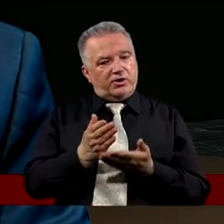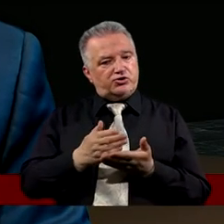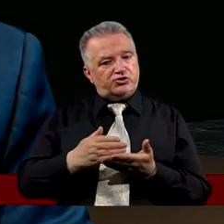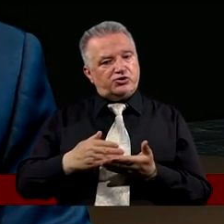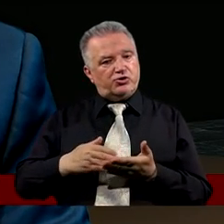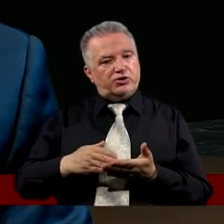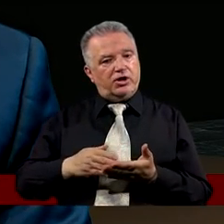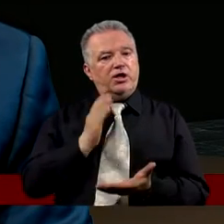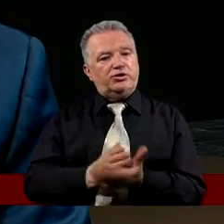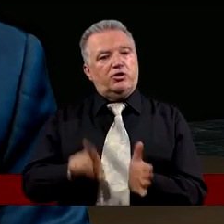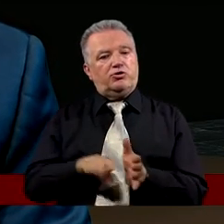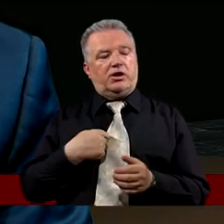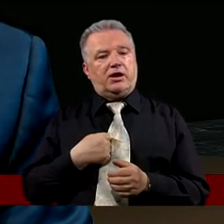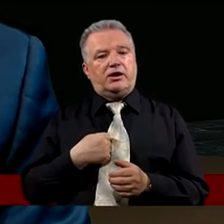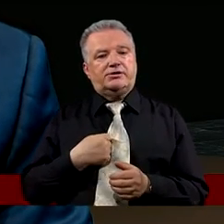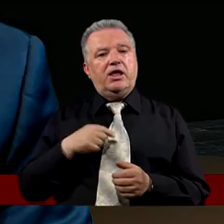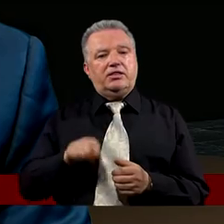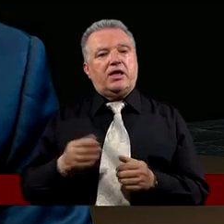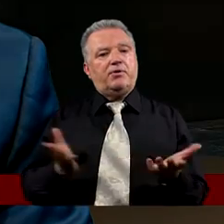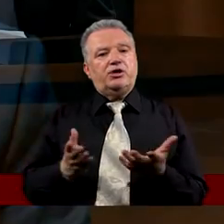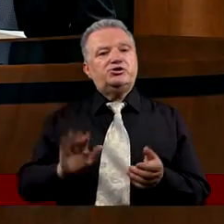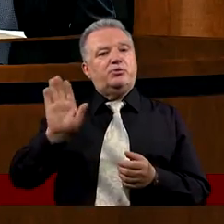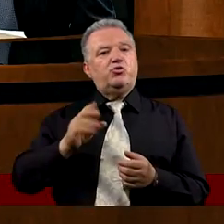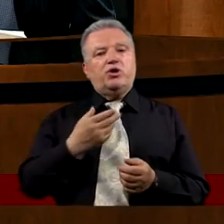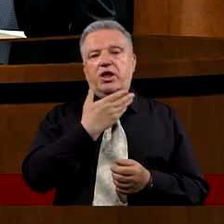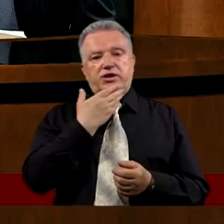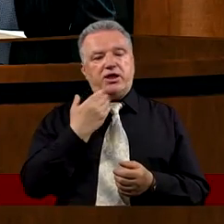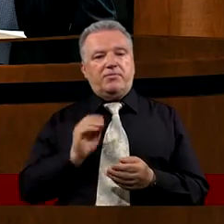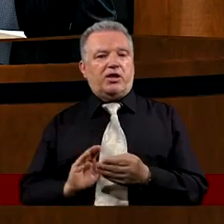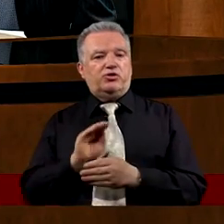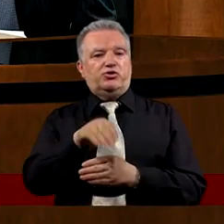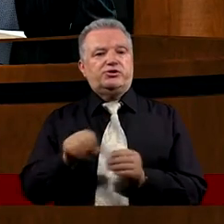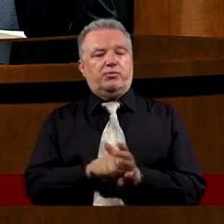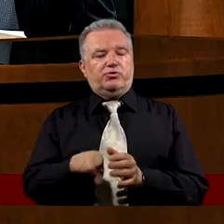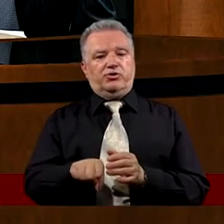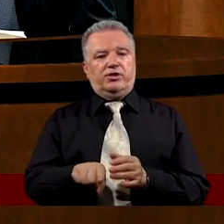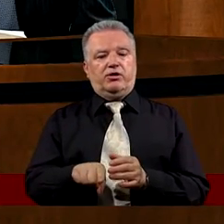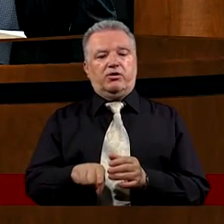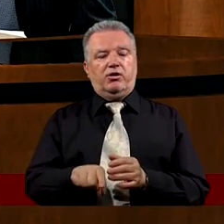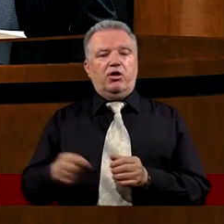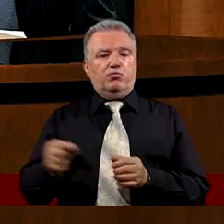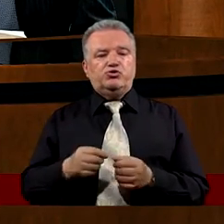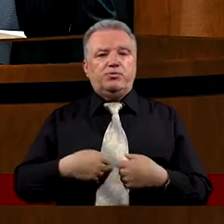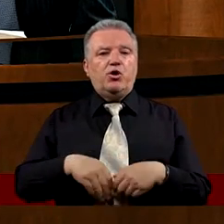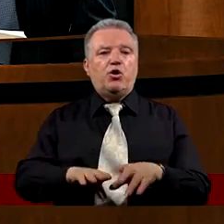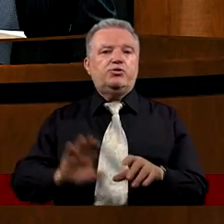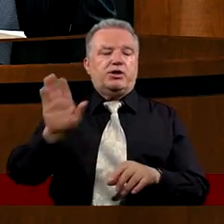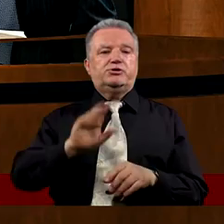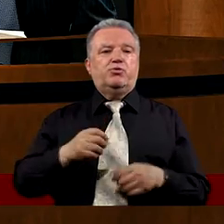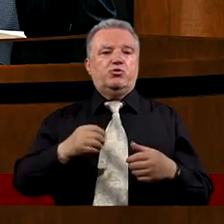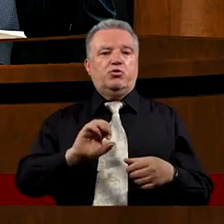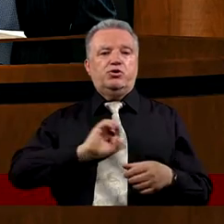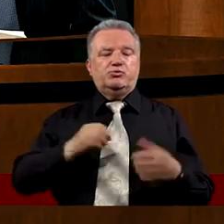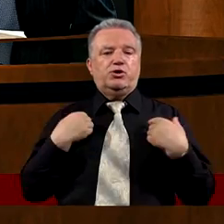Cząstki Tylko dla nas Tam gdzie Pan Bóg Nie ma Dostępu do tego Musimy oddać Swoje życie